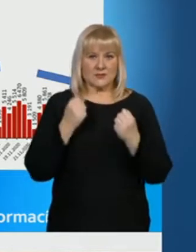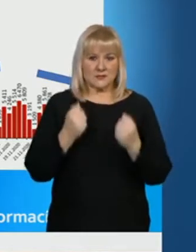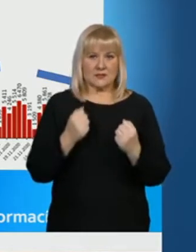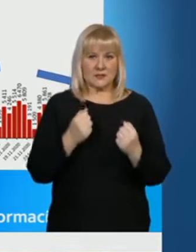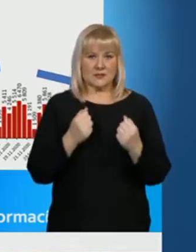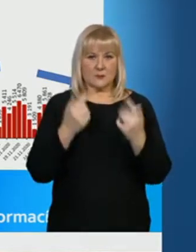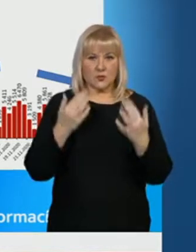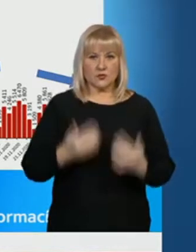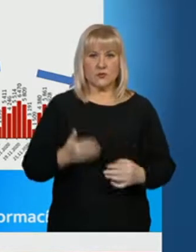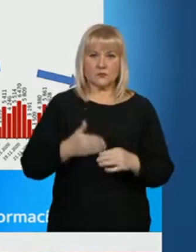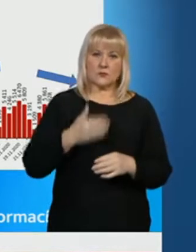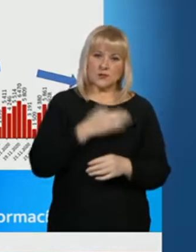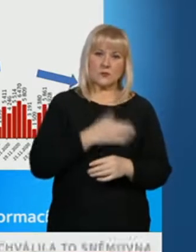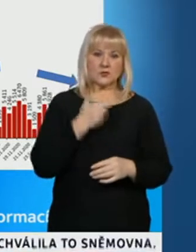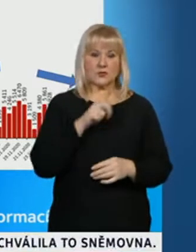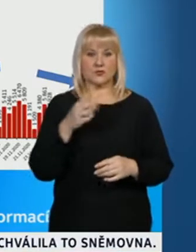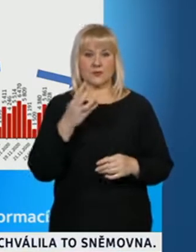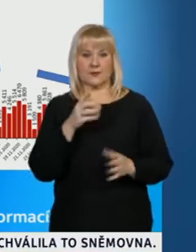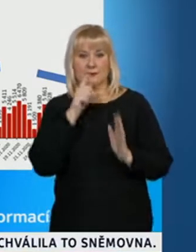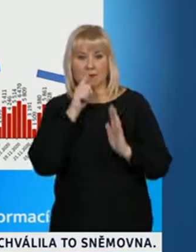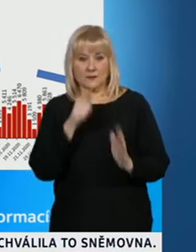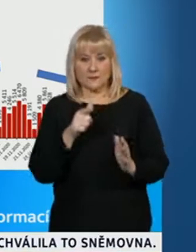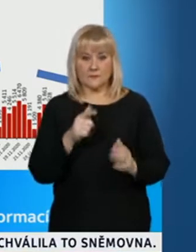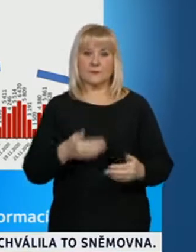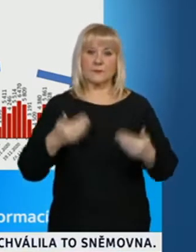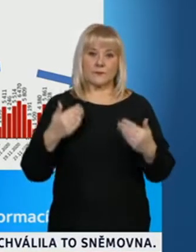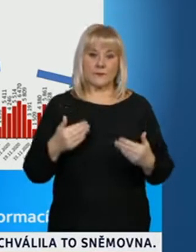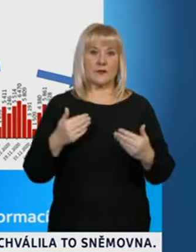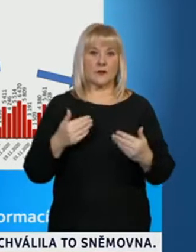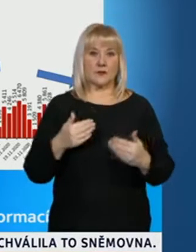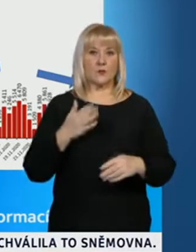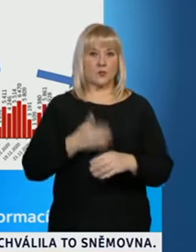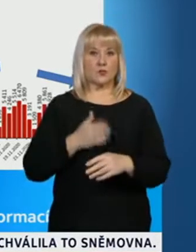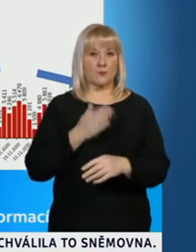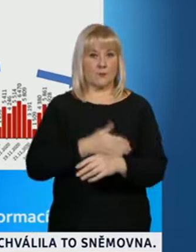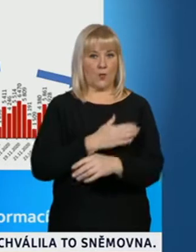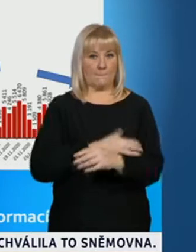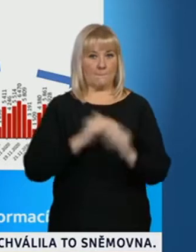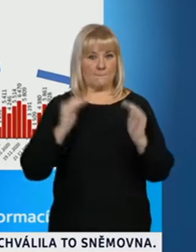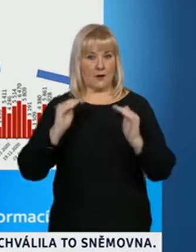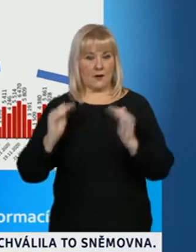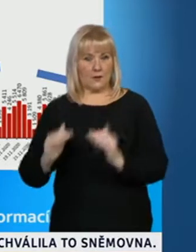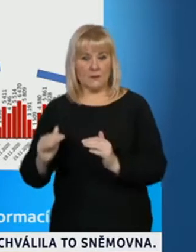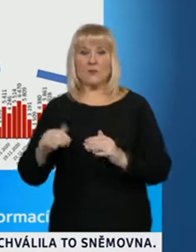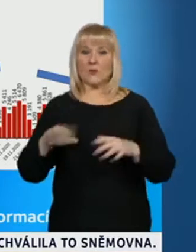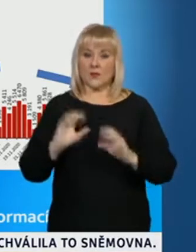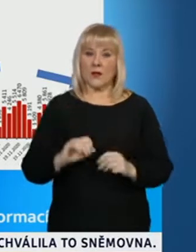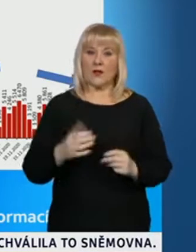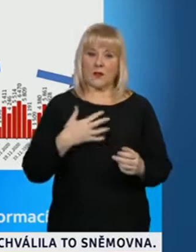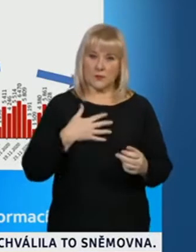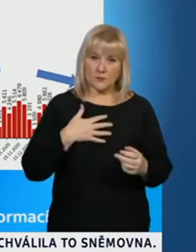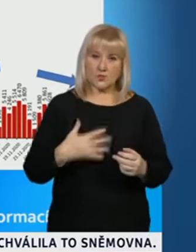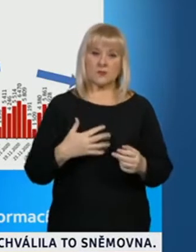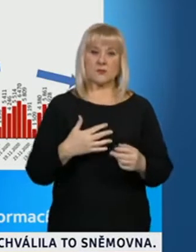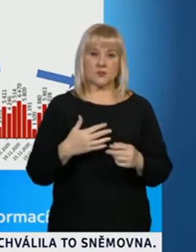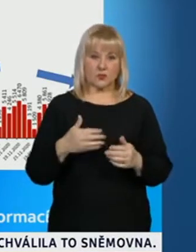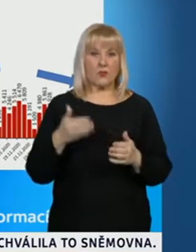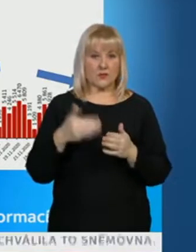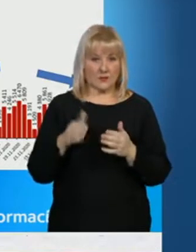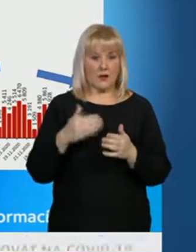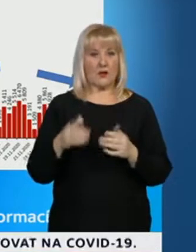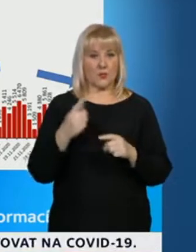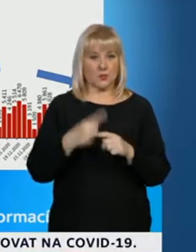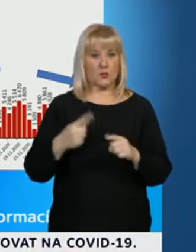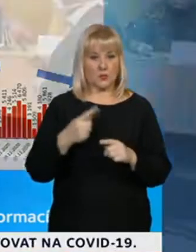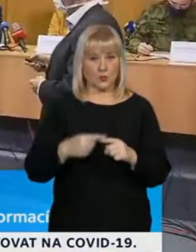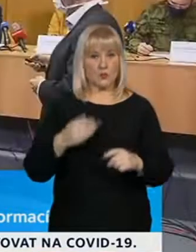byly zhruba před třemi, čtyřmi týdny, nyní ten pokles pomalil, ale stále relativně malinkatý pokles pokračuje dál, nebo